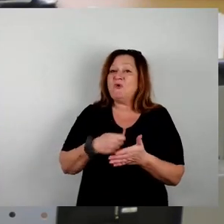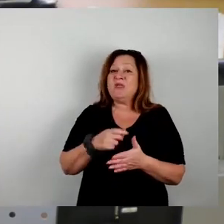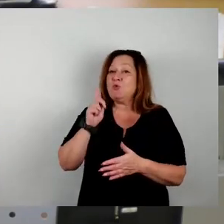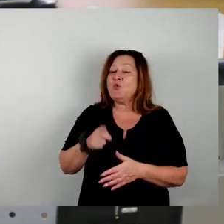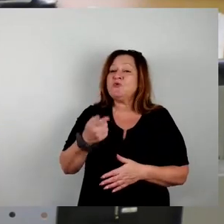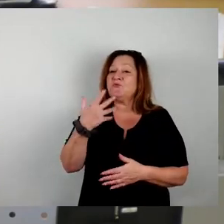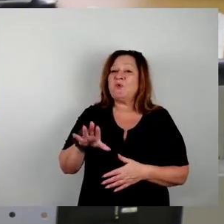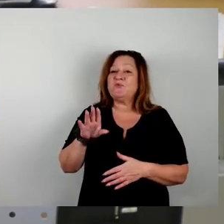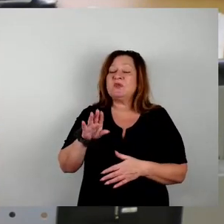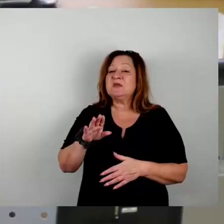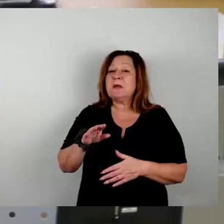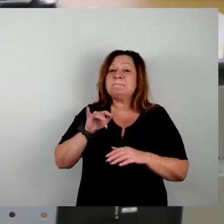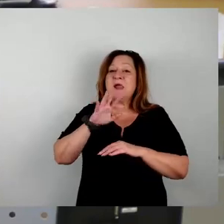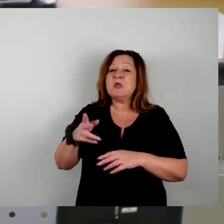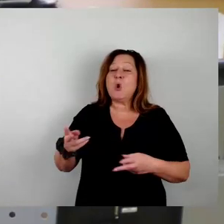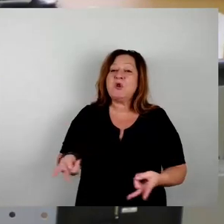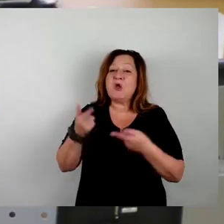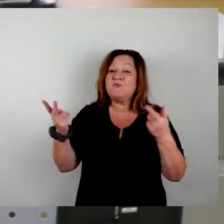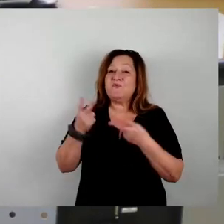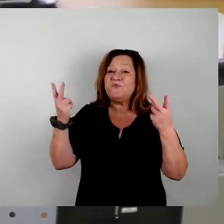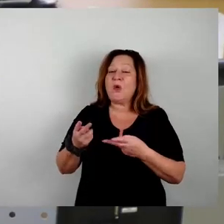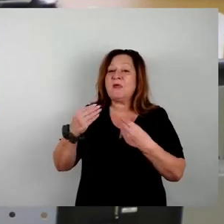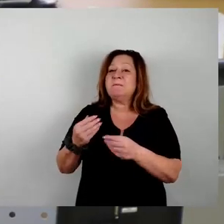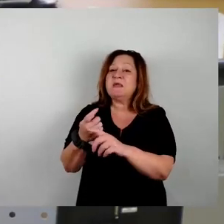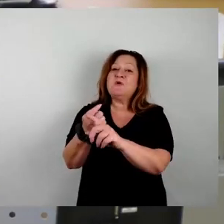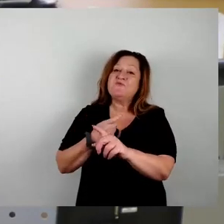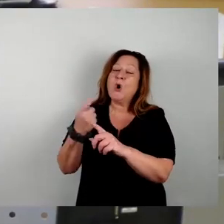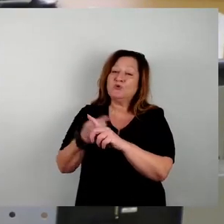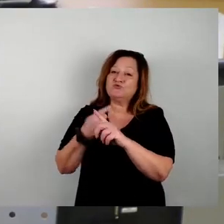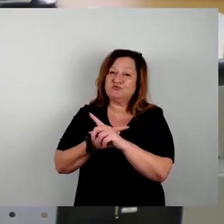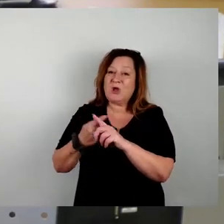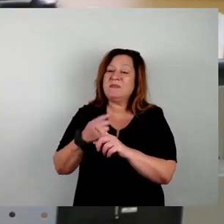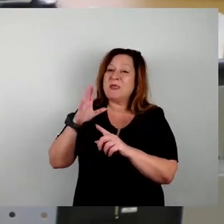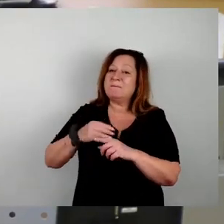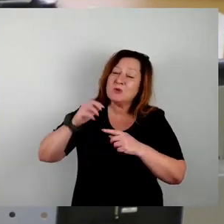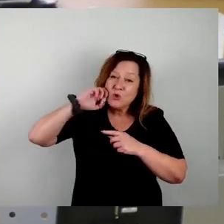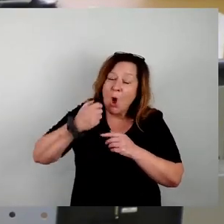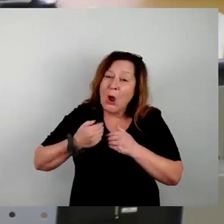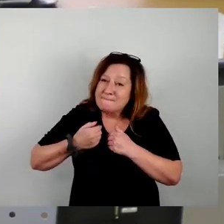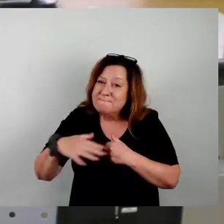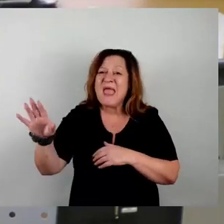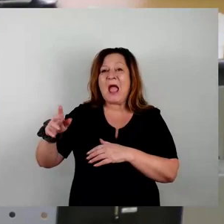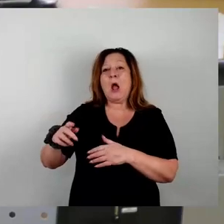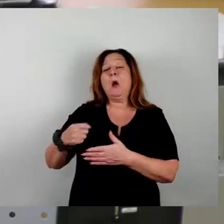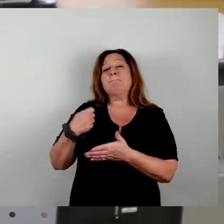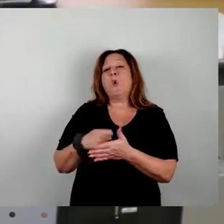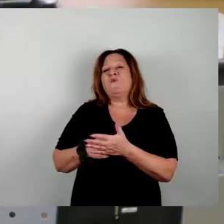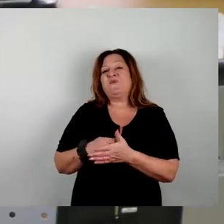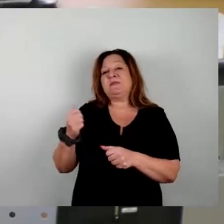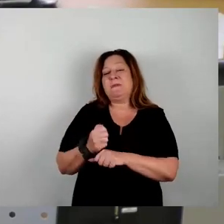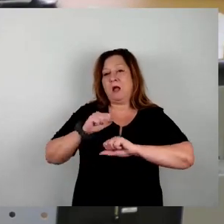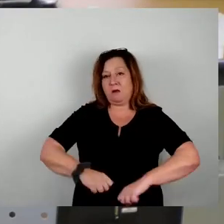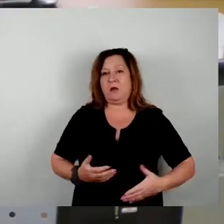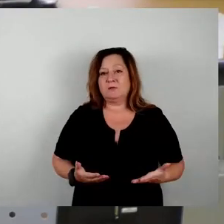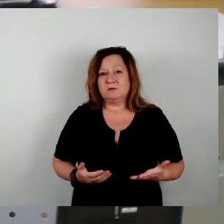Fördermittel aus Steuergeldern geben wollen, um noch profitablere Großunternehmen, Herr Wirz hat darauf hingewiesen, das